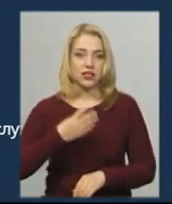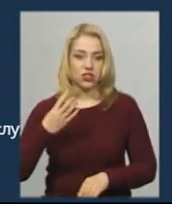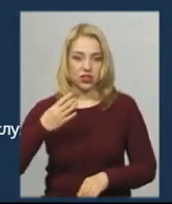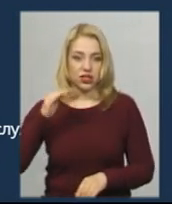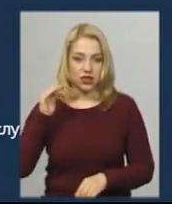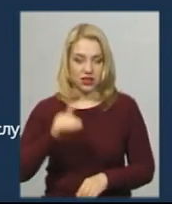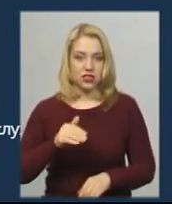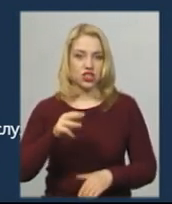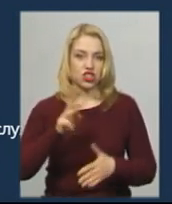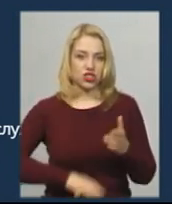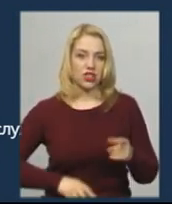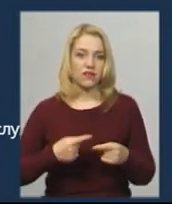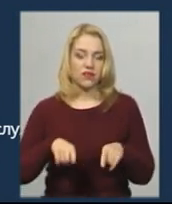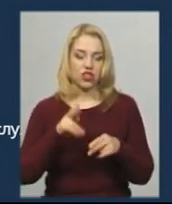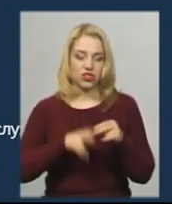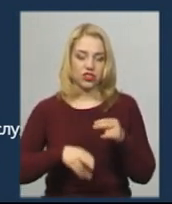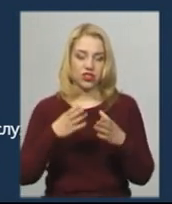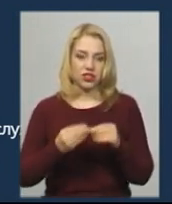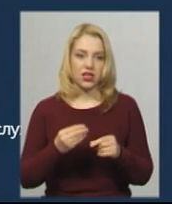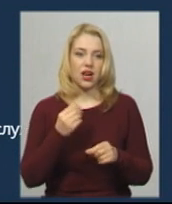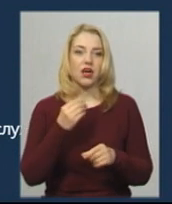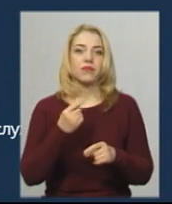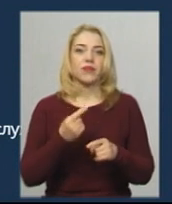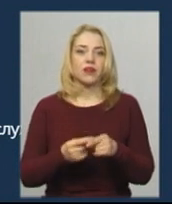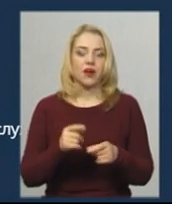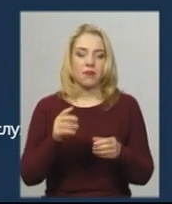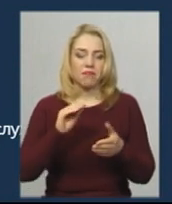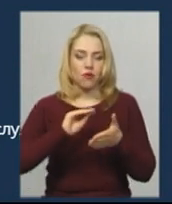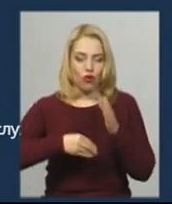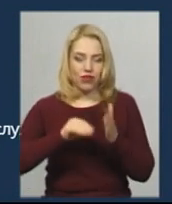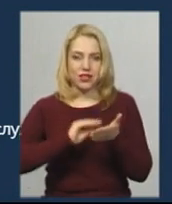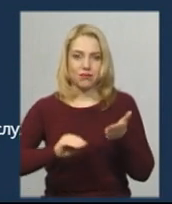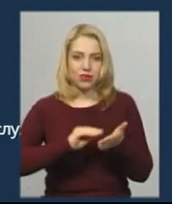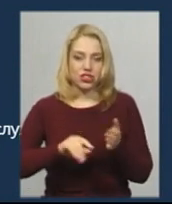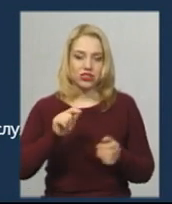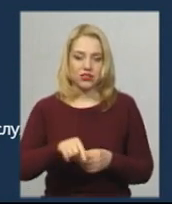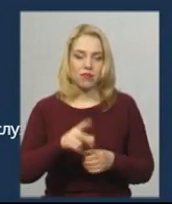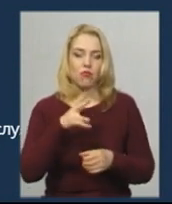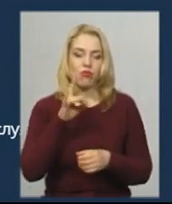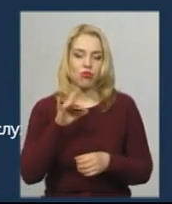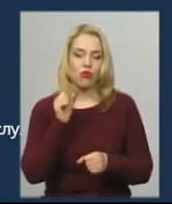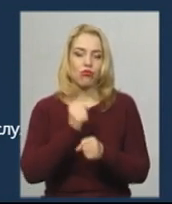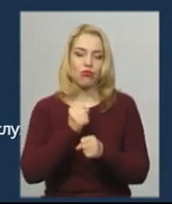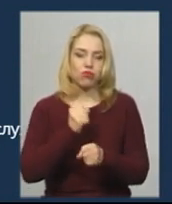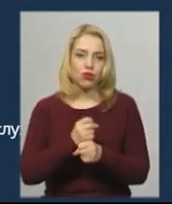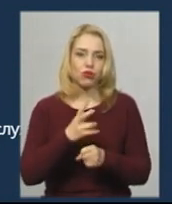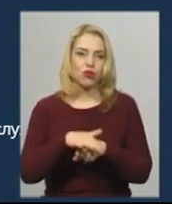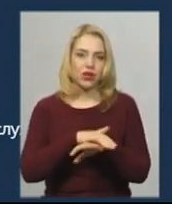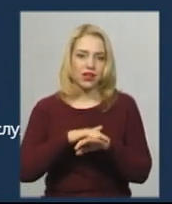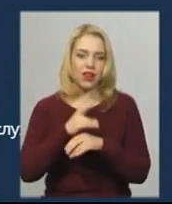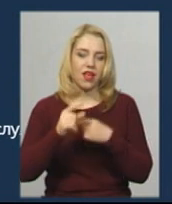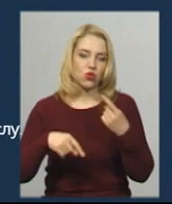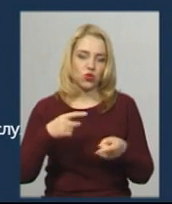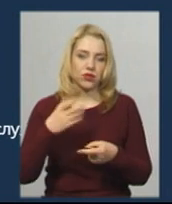пишеться така довідка про роботу ринку за день. Якщо він працює, йому дається дозвіл на другий день працювати. Якщо